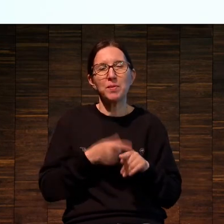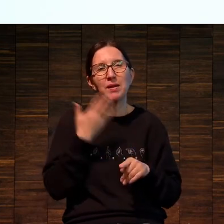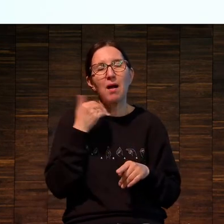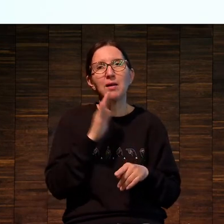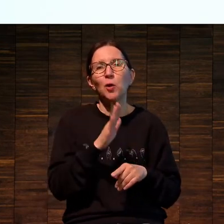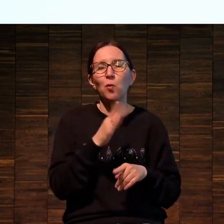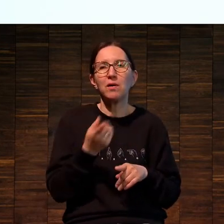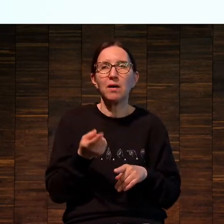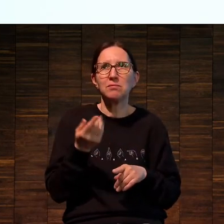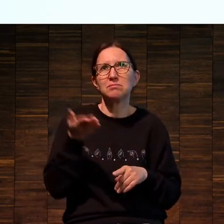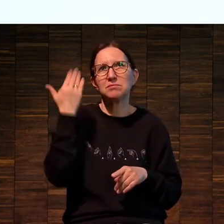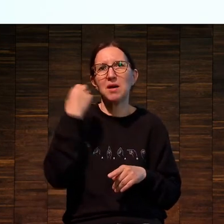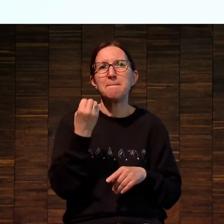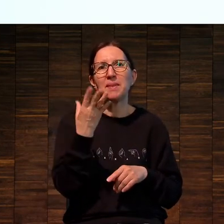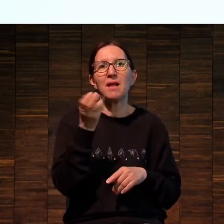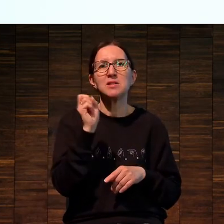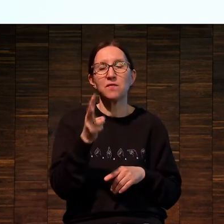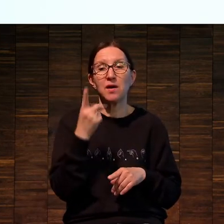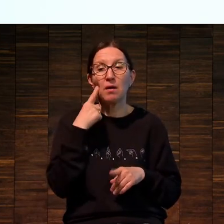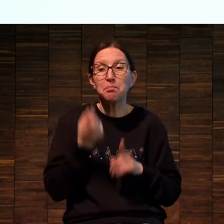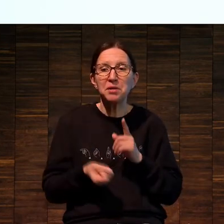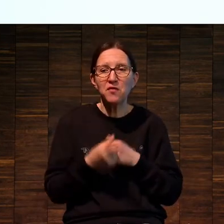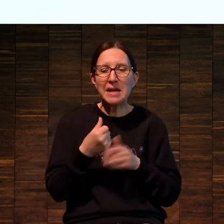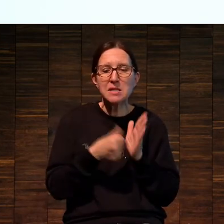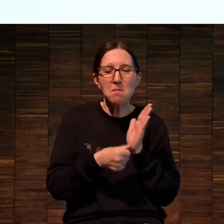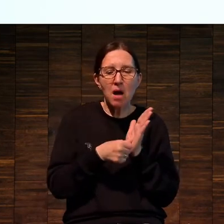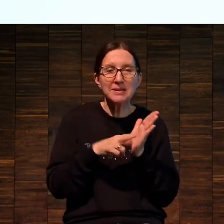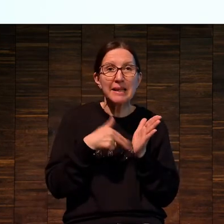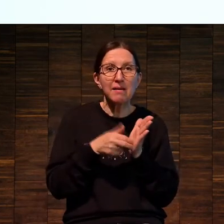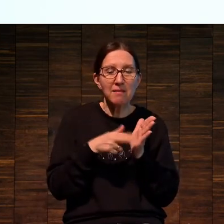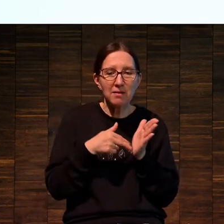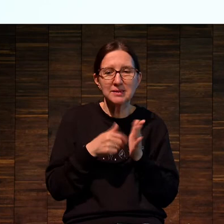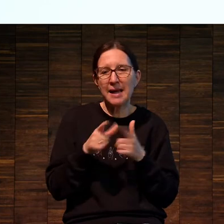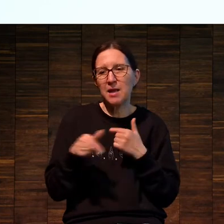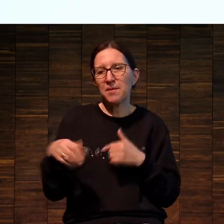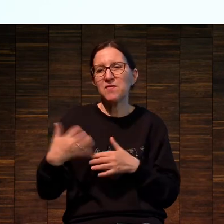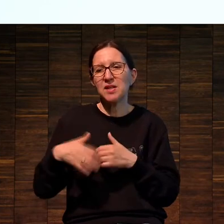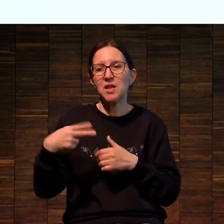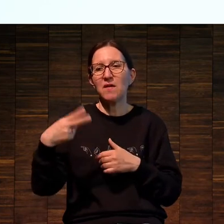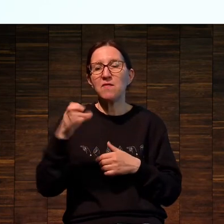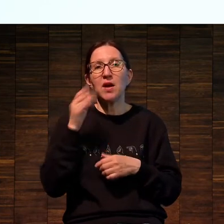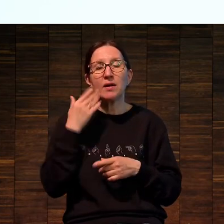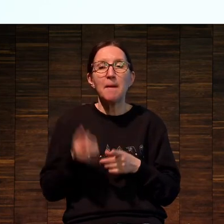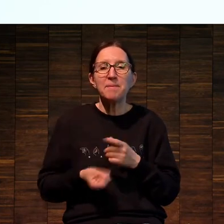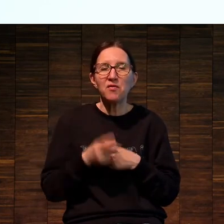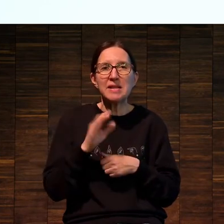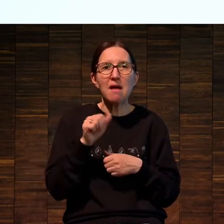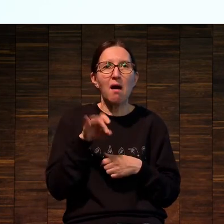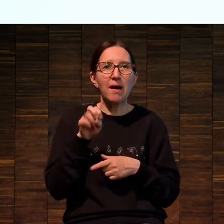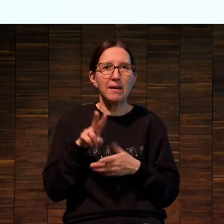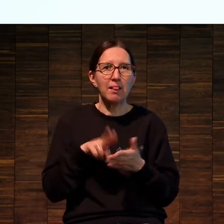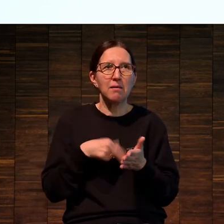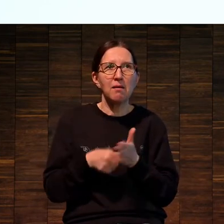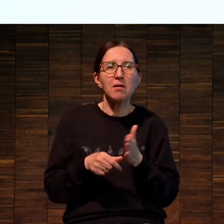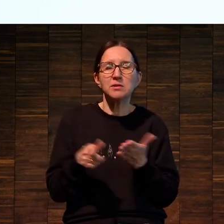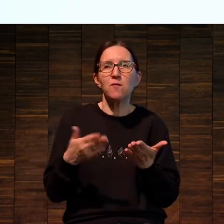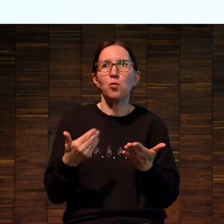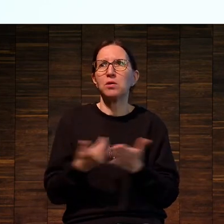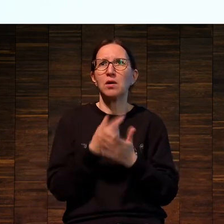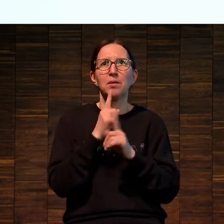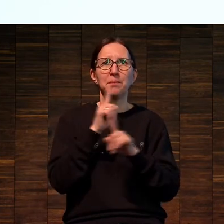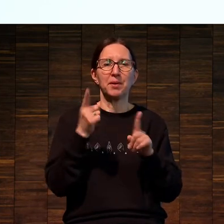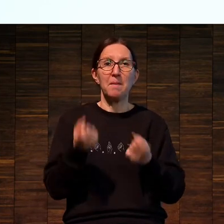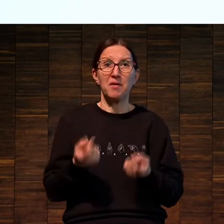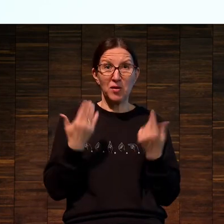краску изобрели, ну и в середине 20-го, когда появился акрил. С живописью... Кризис живописи, он связан с тем, что